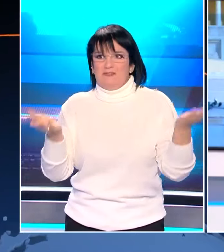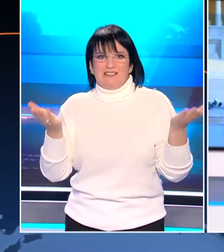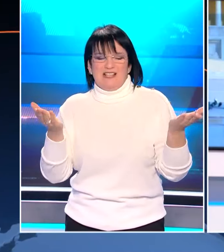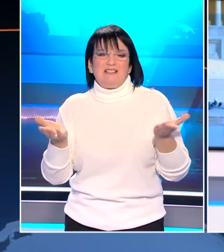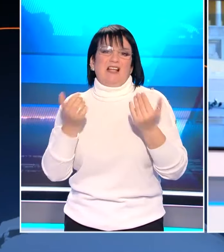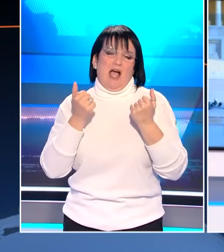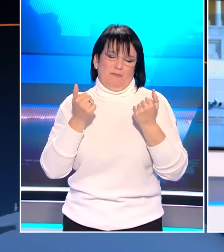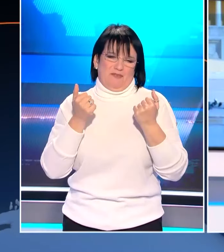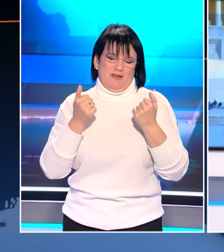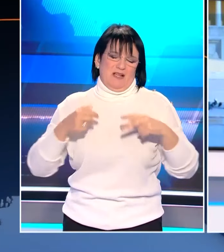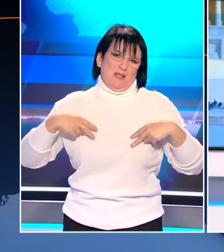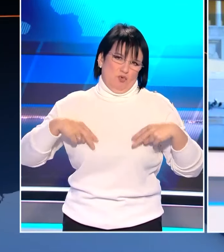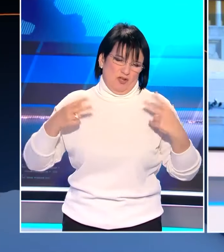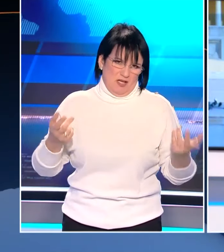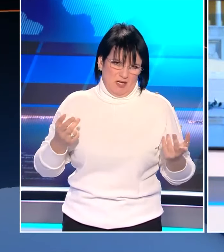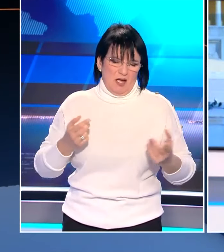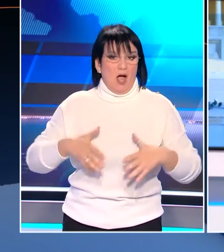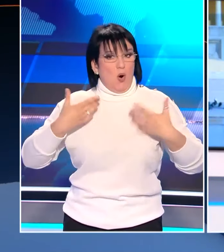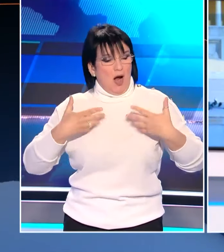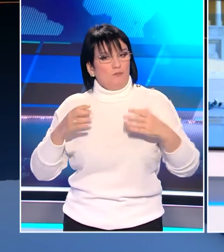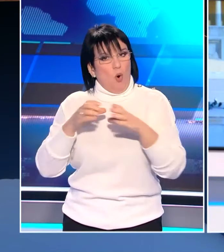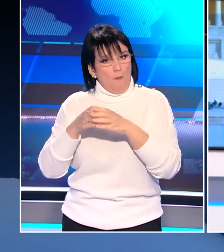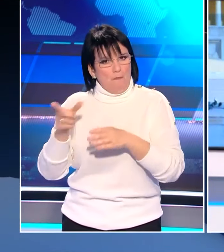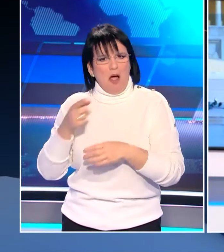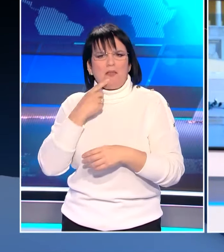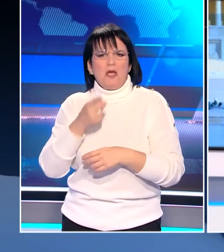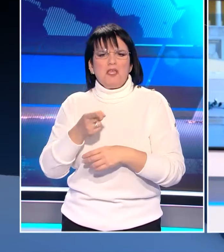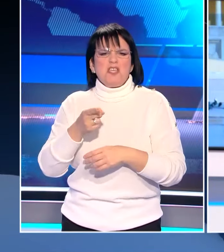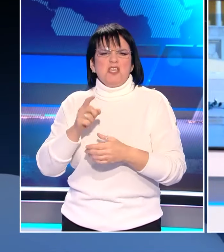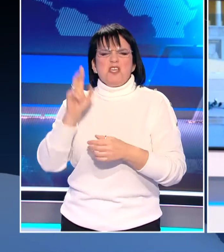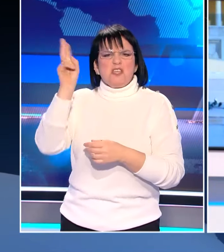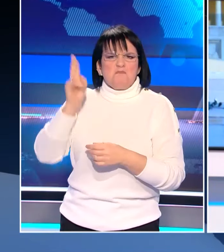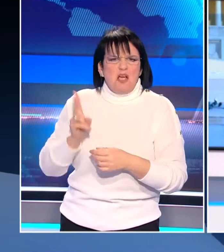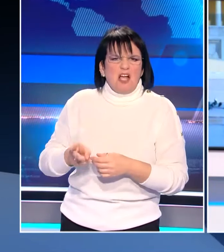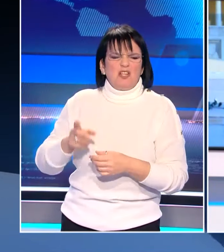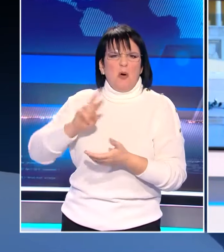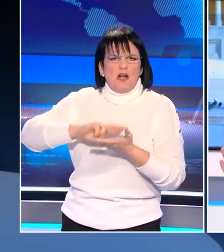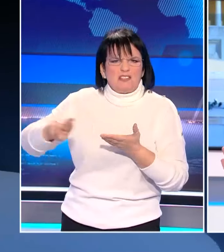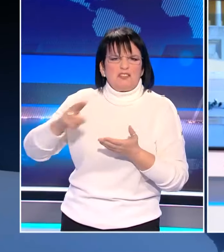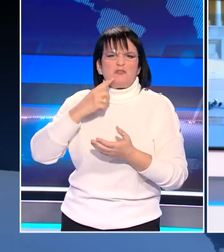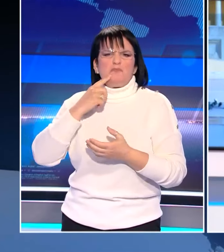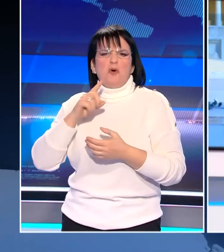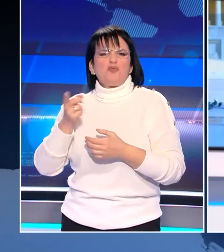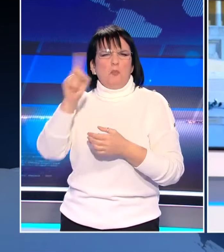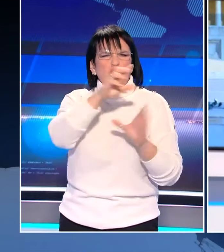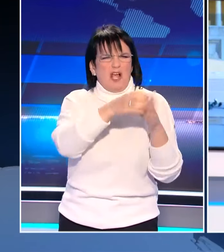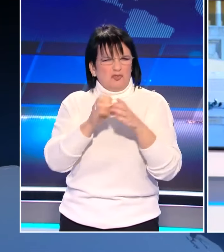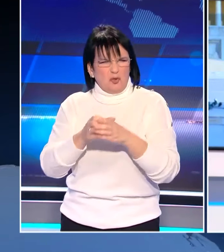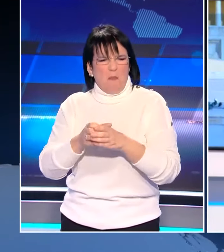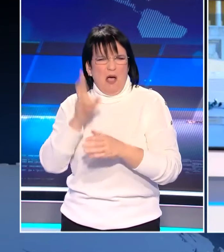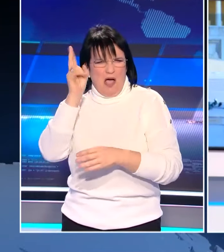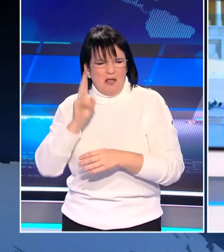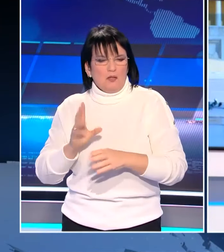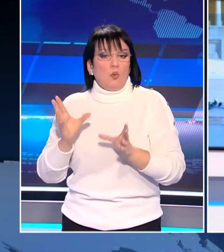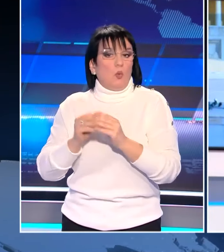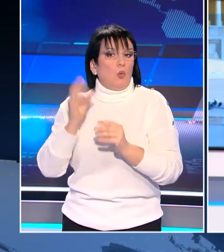Και τουλάχιστον είμαι χαρούμενος που από τη δική μου κοινοβουλευτική ομάδα δεν ακούσαμε ούτε ομοφοβικό μισσαλόδοξολόγο από άλλες κοινοβουλευτικές ομάδες. Ούτε